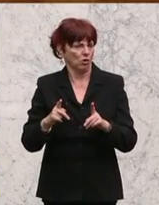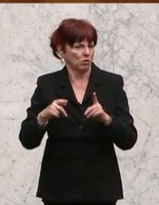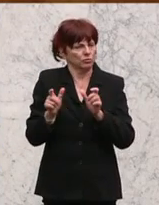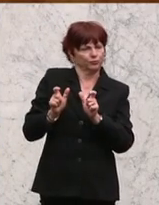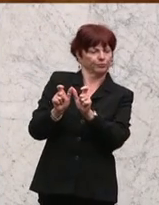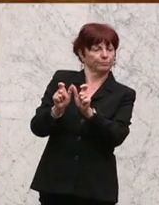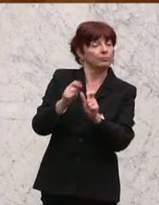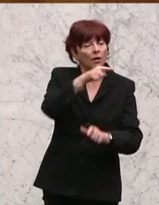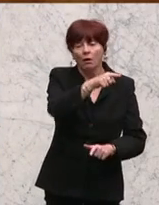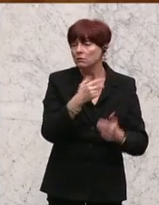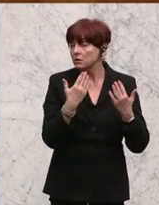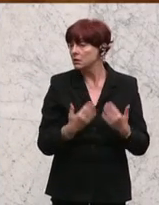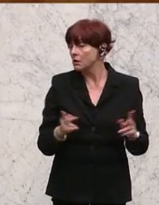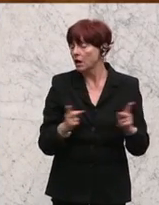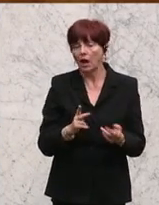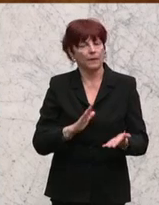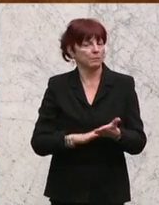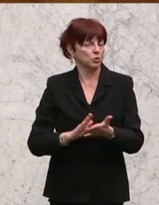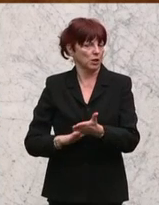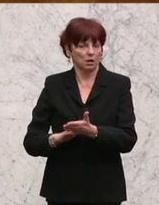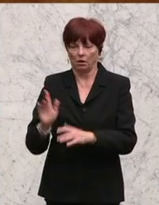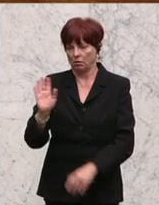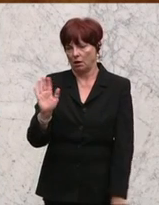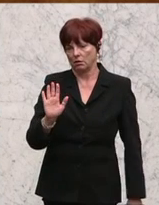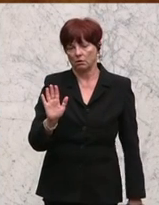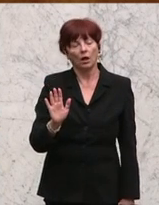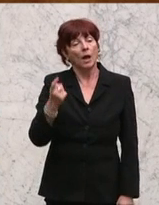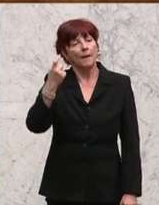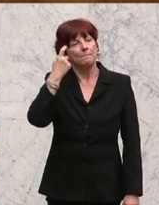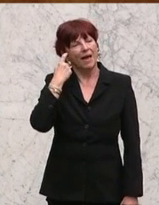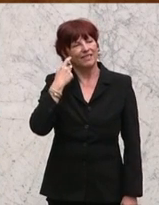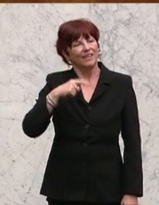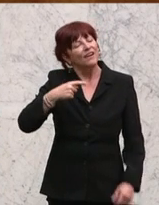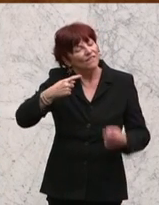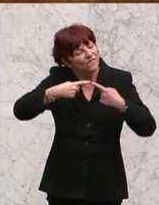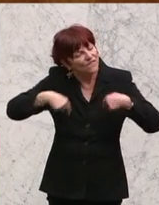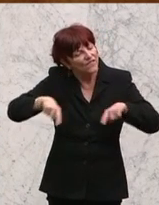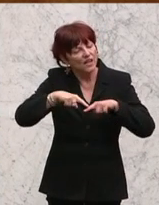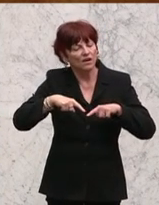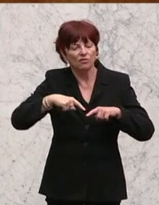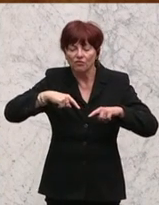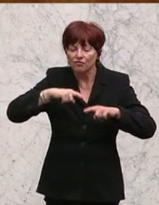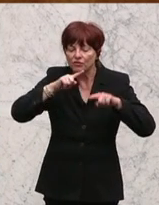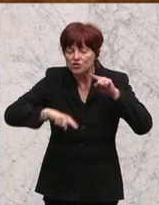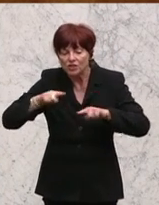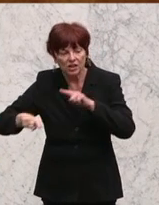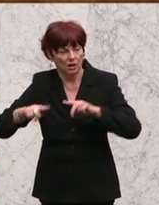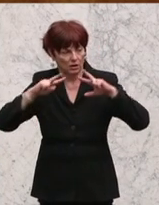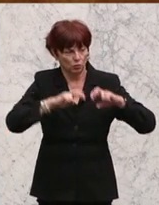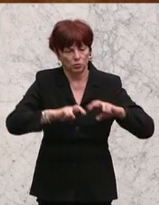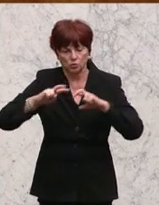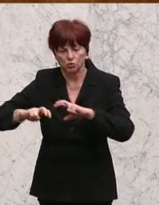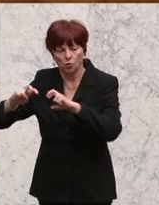bestätigen. Es geht darum, dass wir verschiedene Untersuchungen auch haben und unterschiedliche